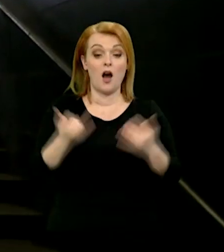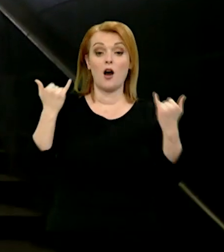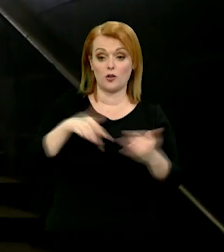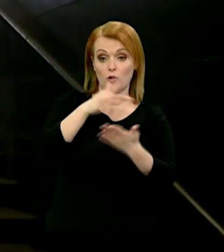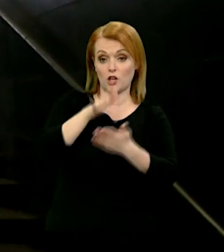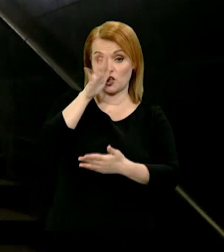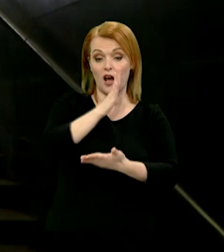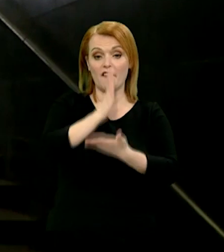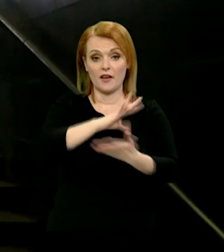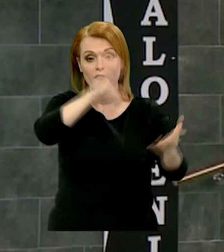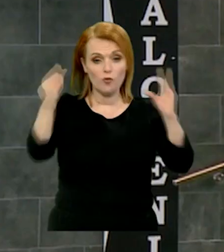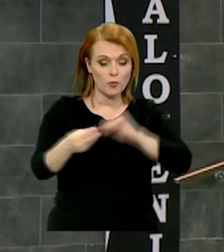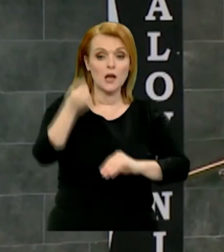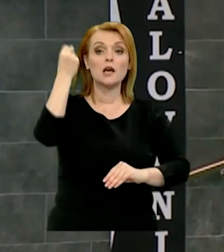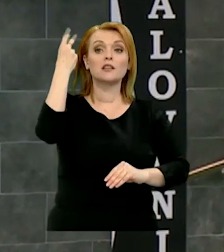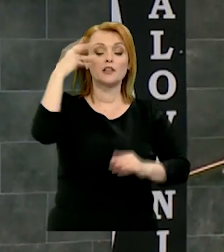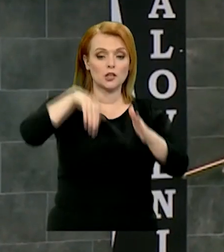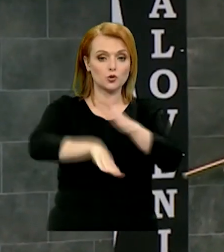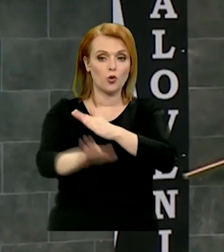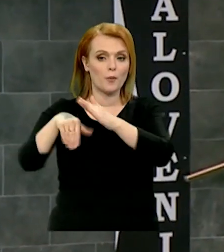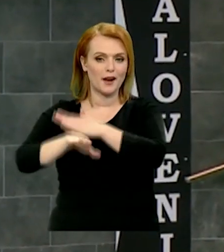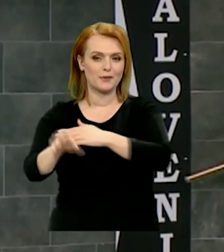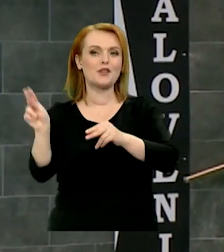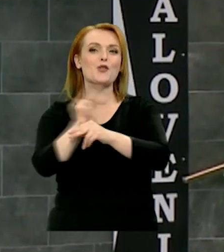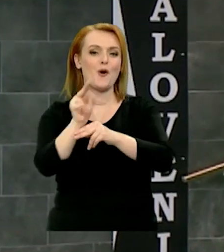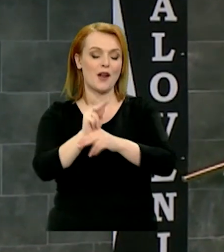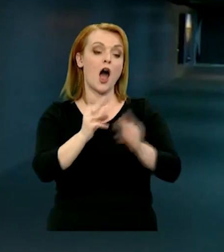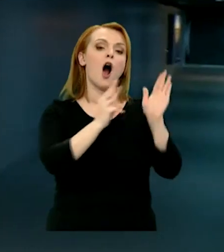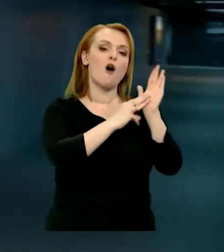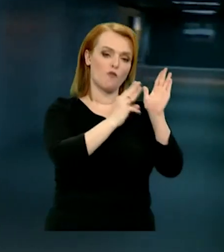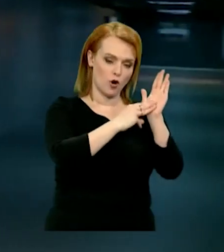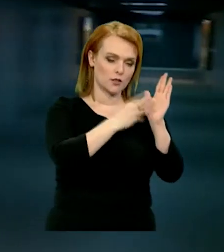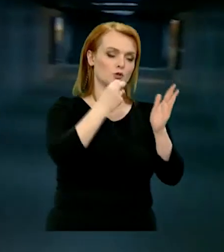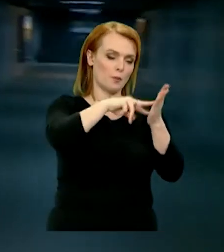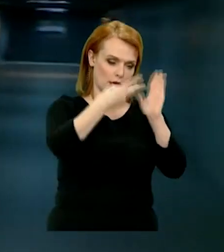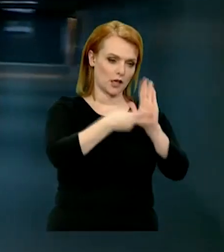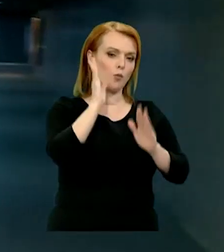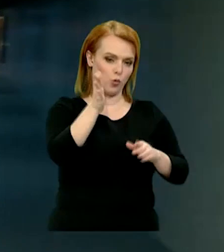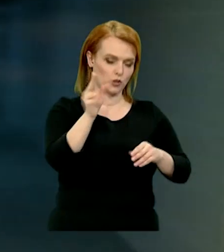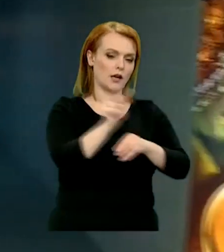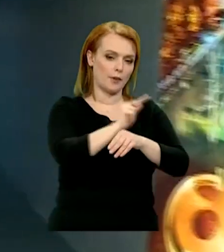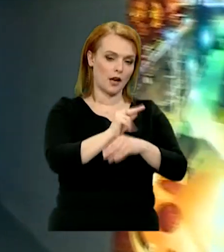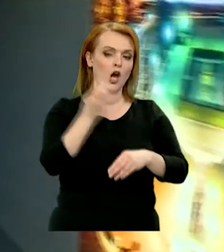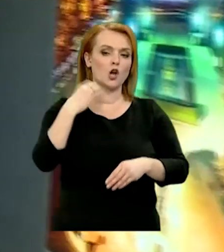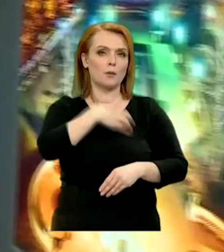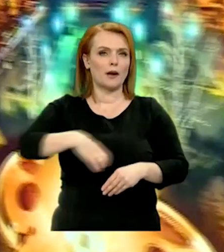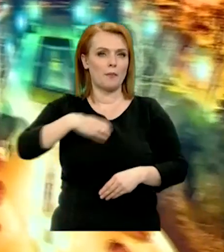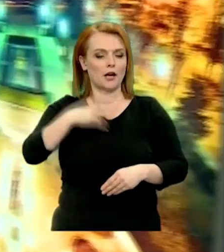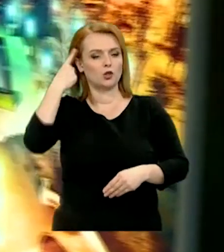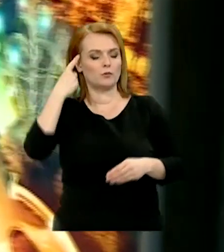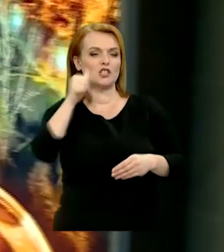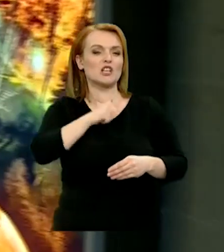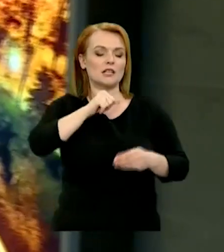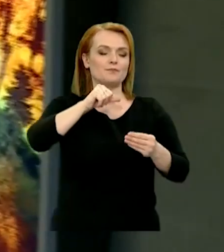în municipiul Chișinău, sunt 12 treceri subterane renovate, iar 8 sunt în proces de reabilitare. În plus, municipalitatea încearcă să